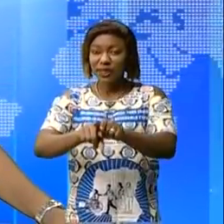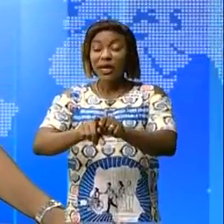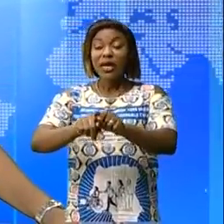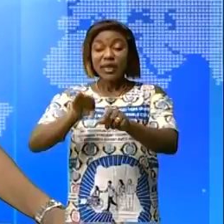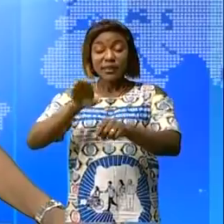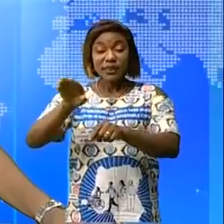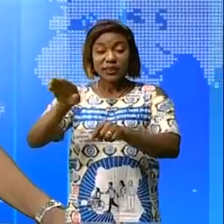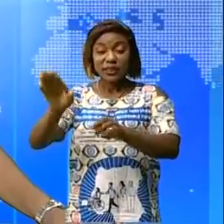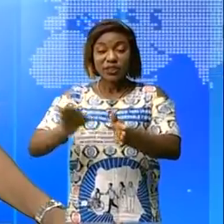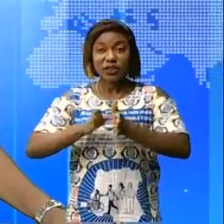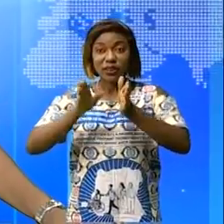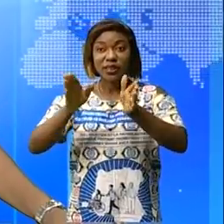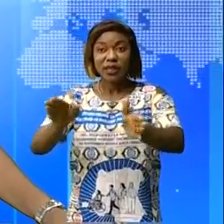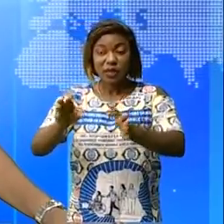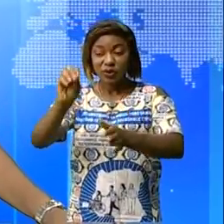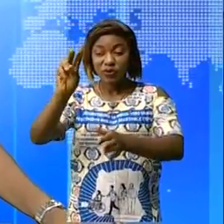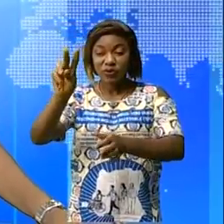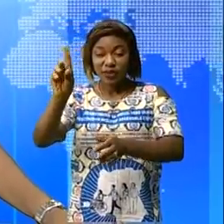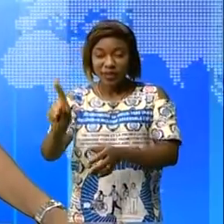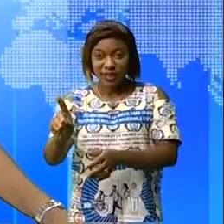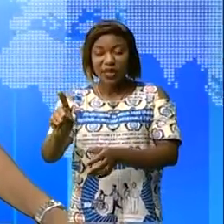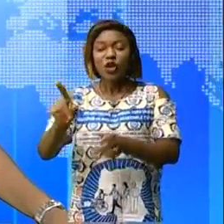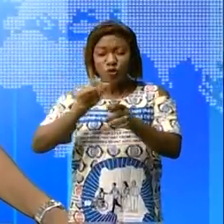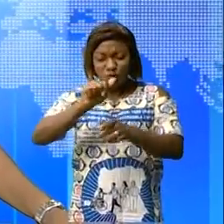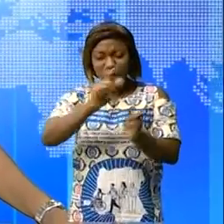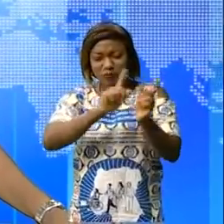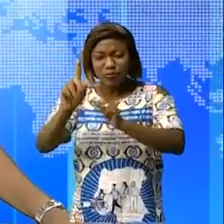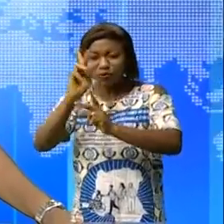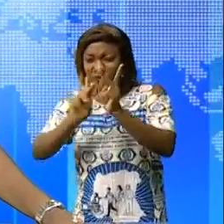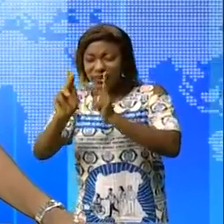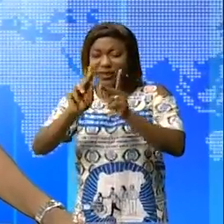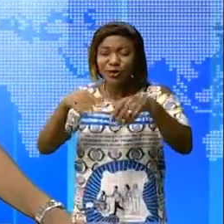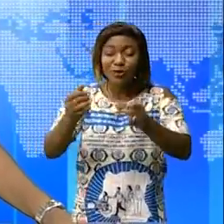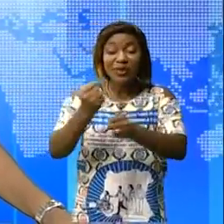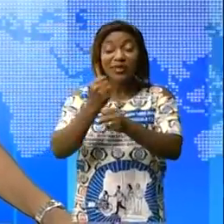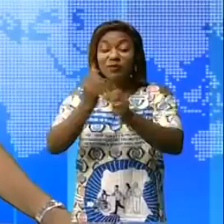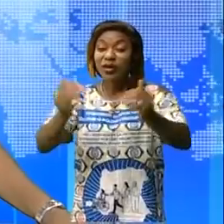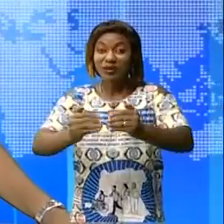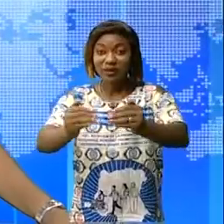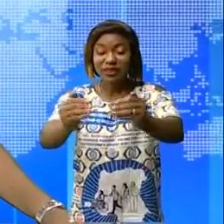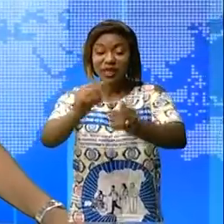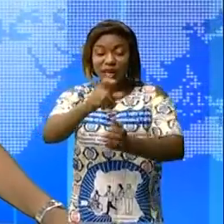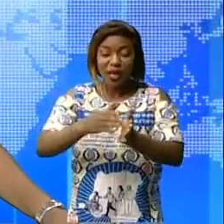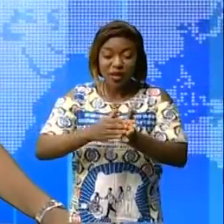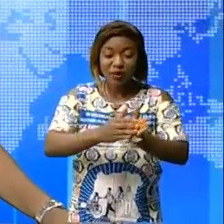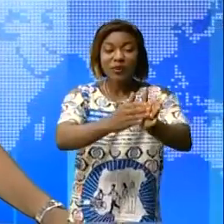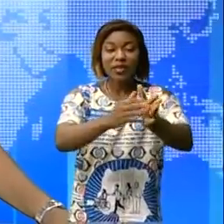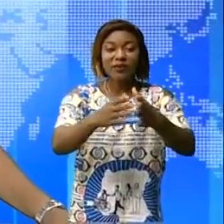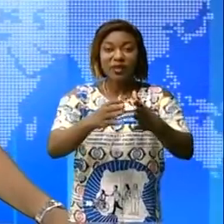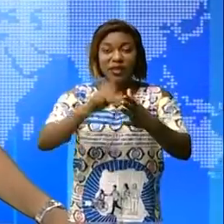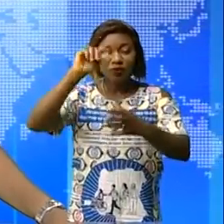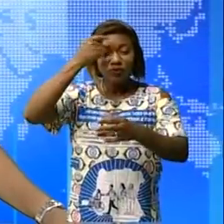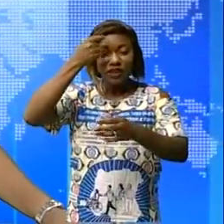'ingénieur Victor Chiquelatoumba, est allé inspecter les travaux accompagnés du gouverneur intérimaire